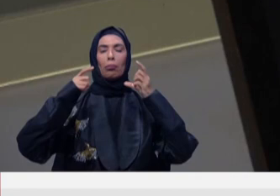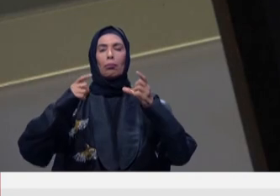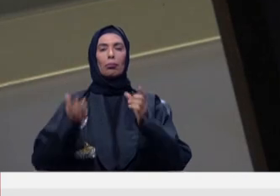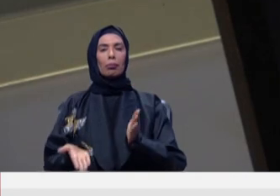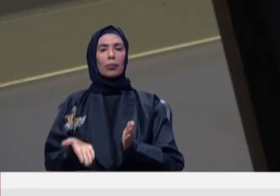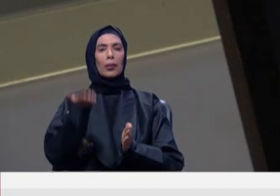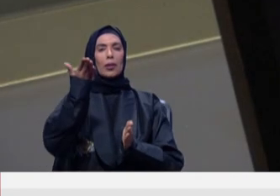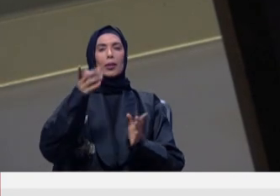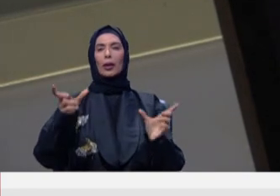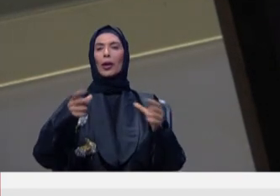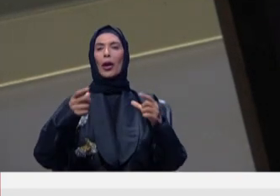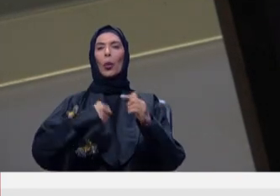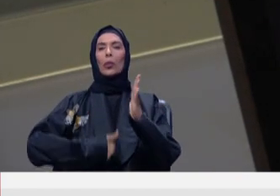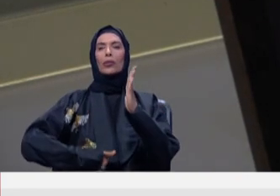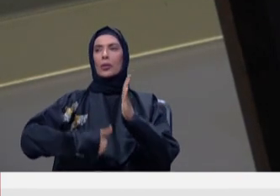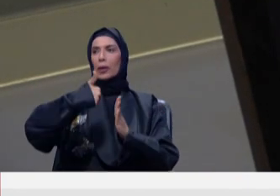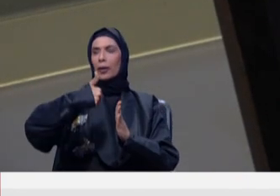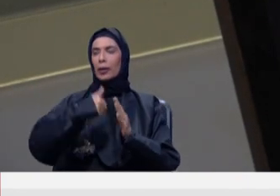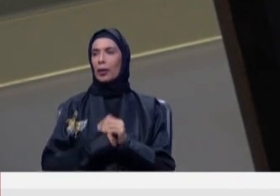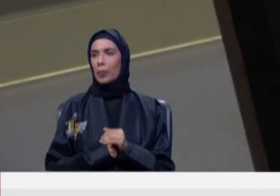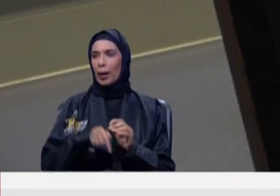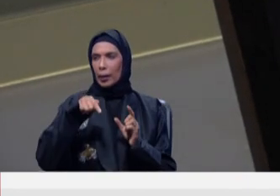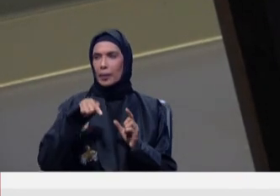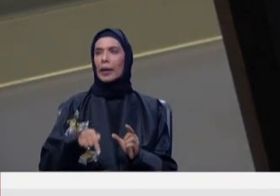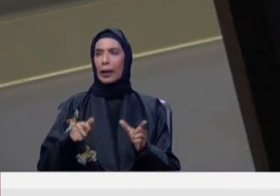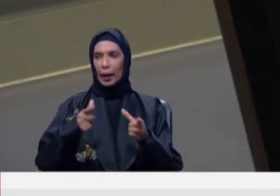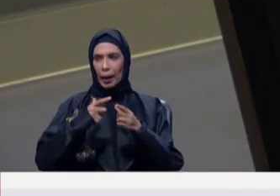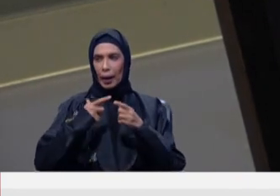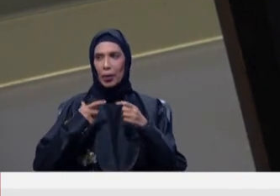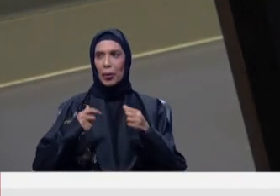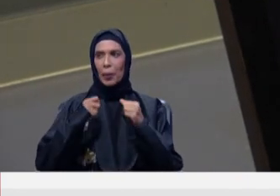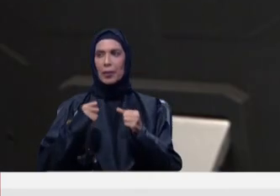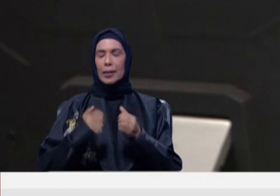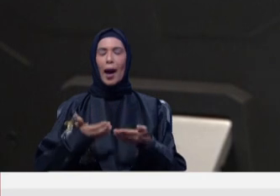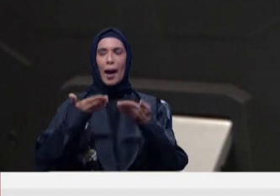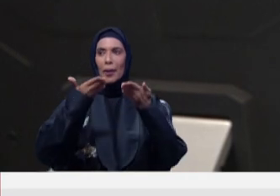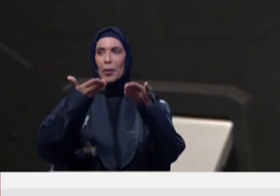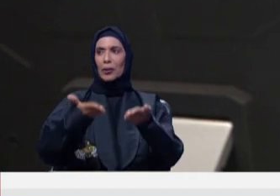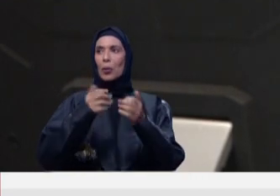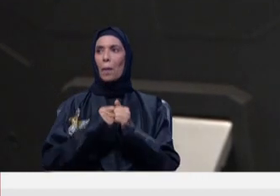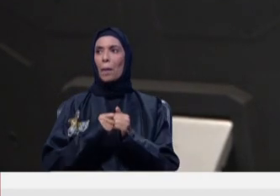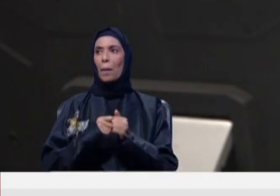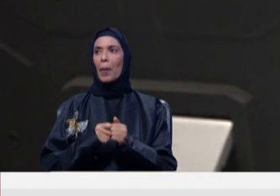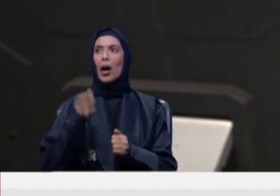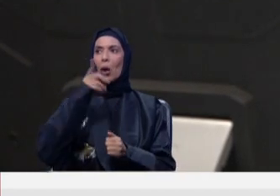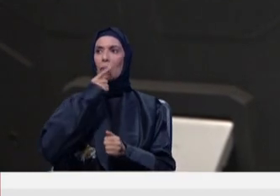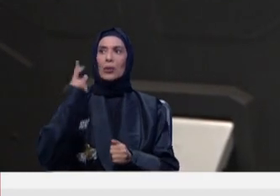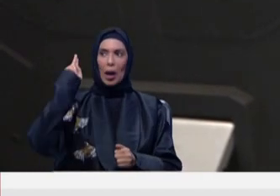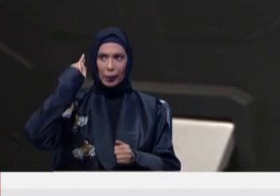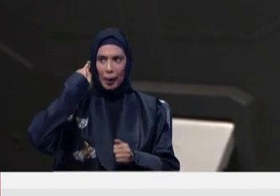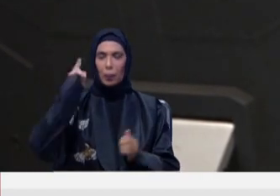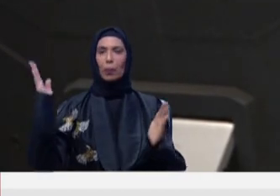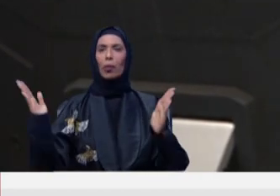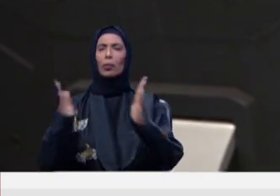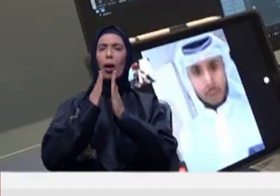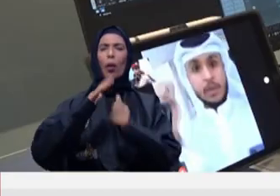درجات الإنجاز وتتضمن هذه الخدمة الإنسانية تقديم المساعدة لفئة الصم والبكم عند مواجهتهم